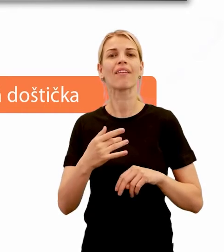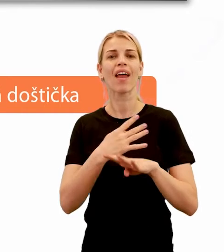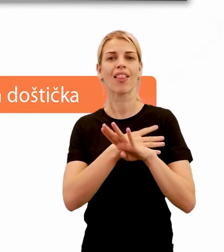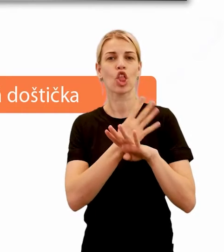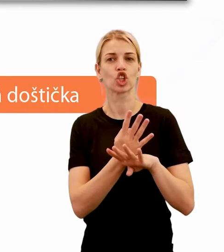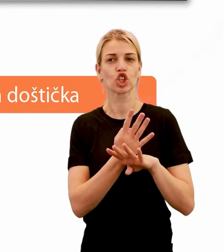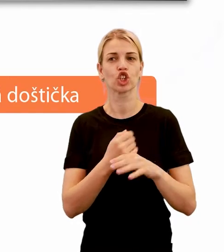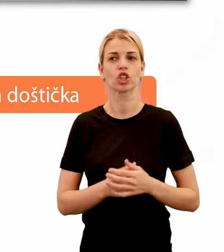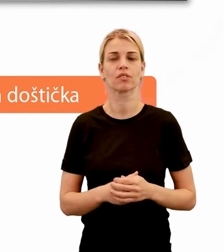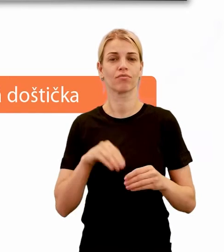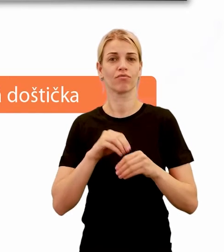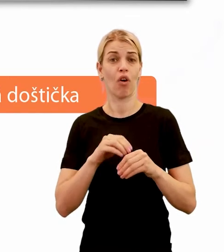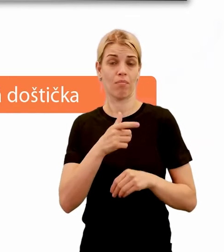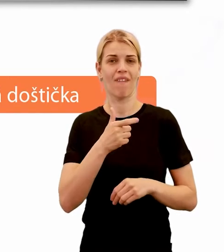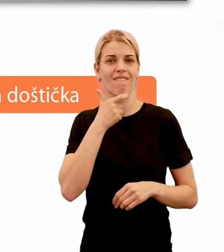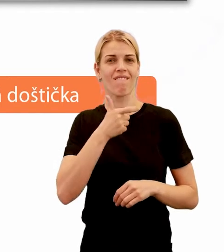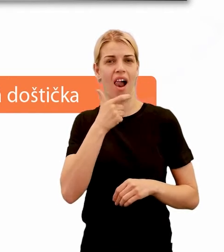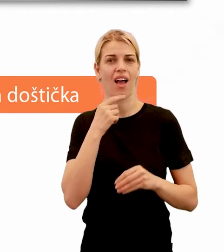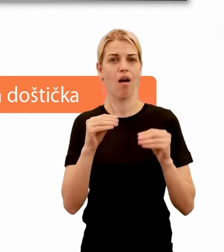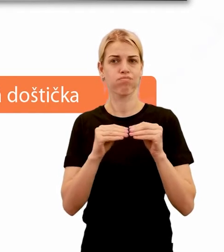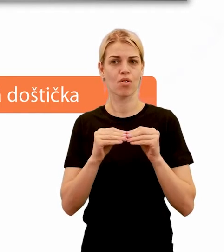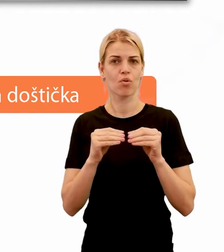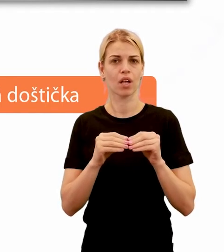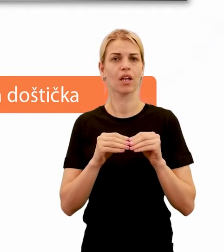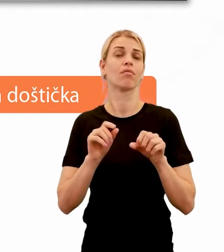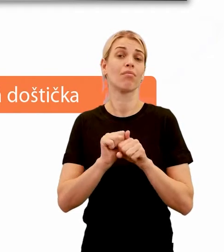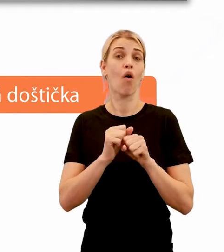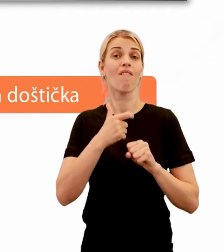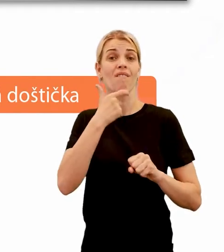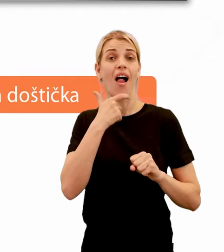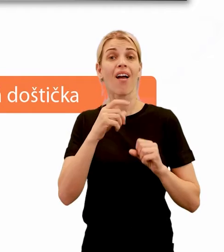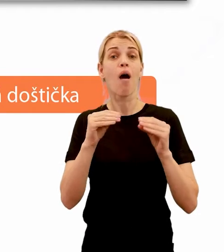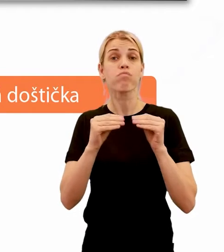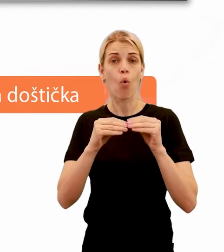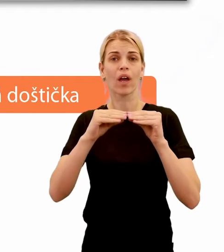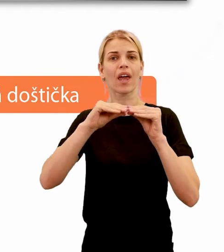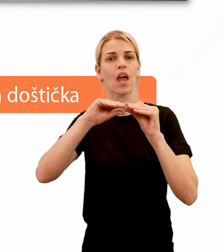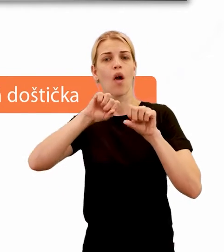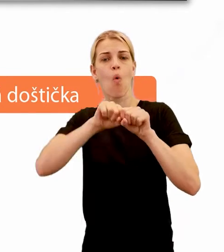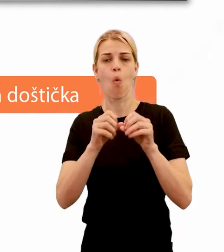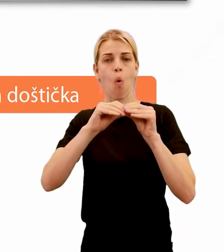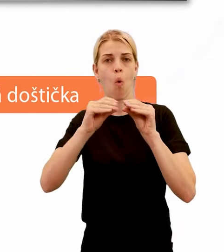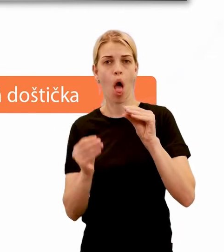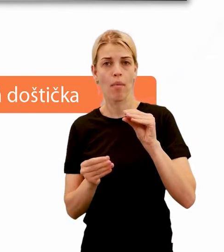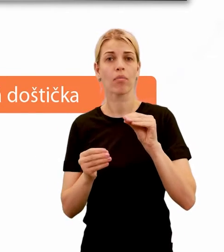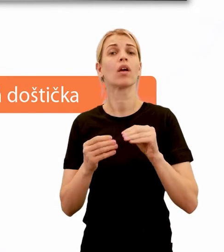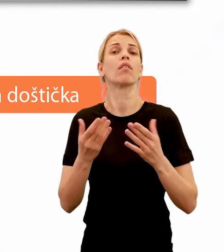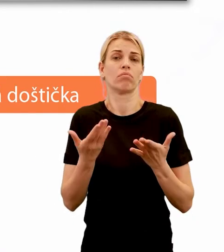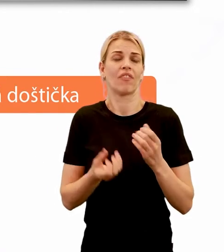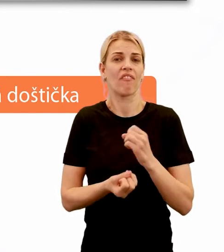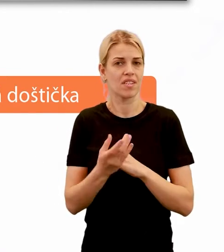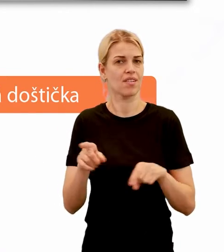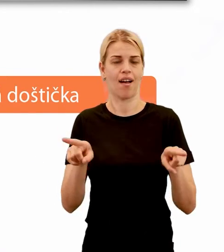Tie vznikajú z veľkých buniek, teda sú to vlastne úlomky veľkých buniek, ktoré vznikajú takisto v kostnej dreni.